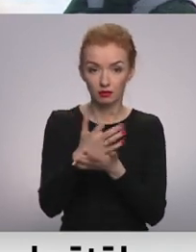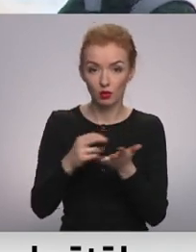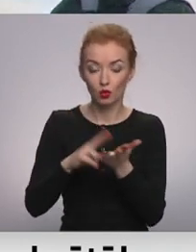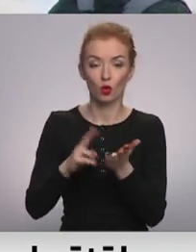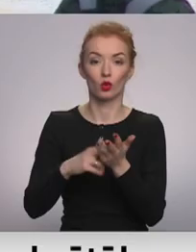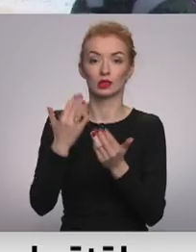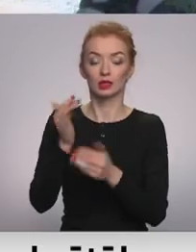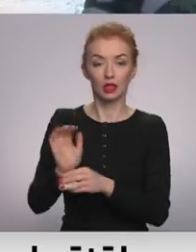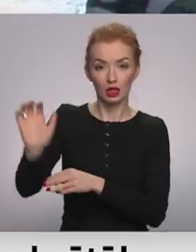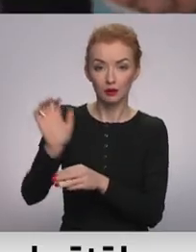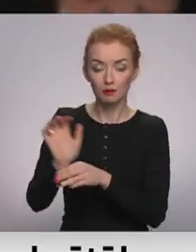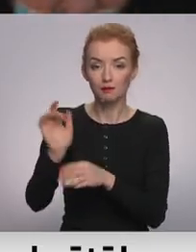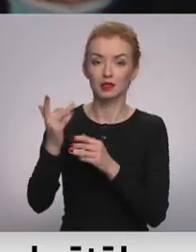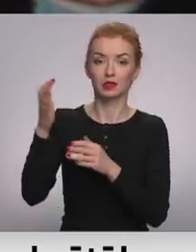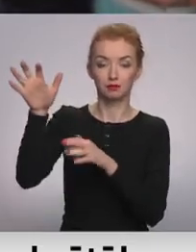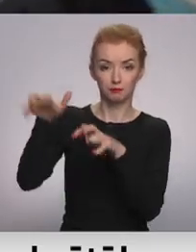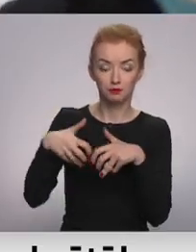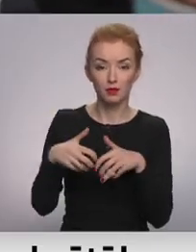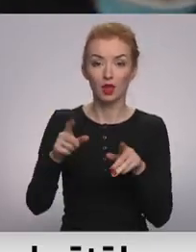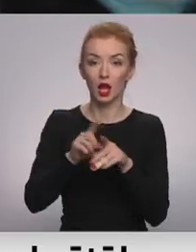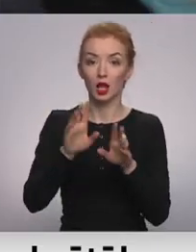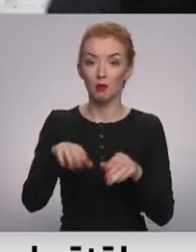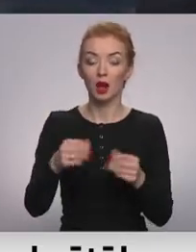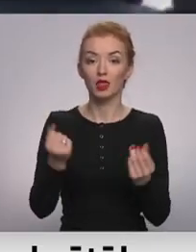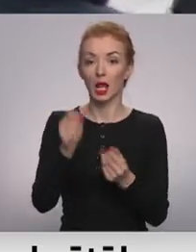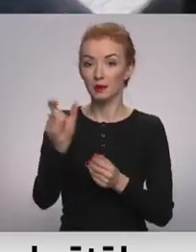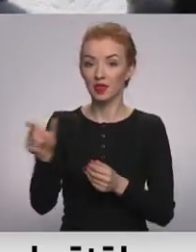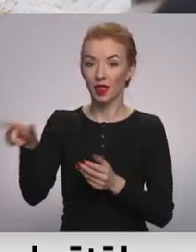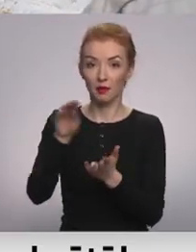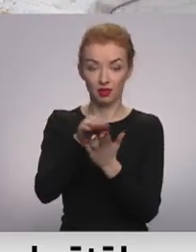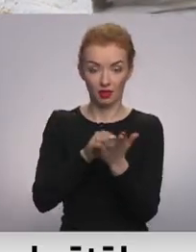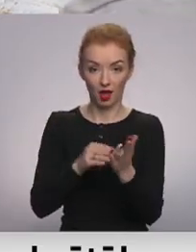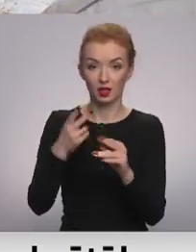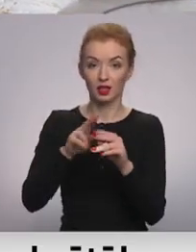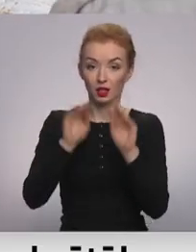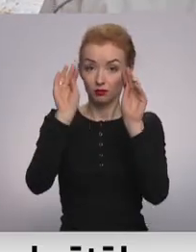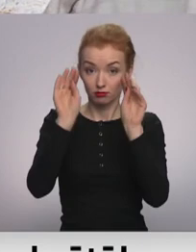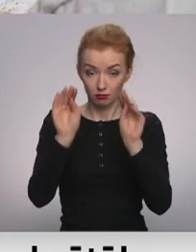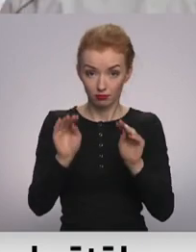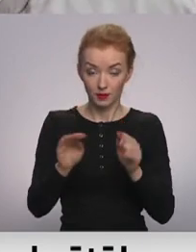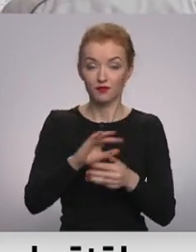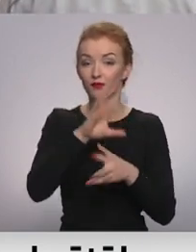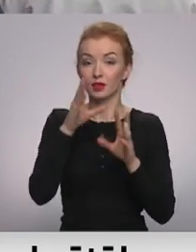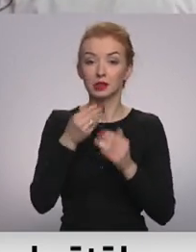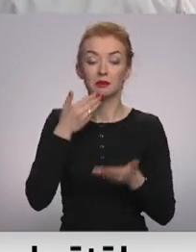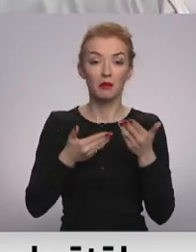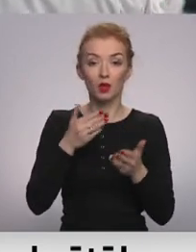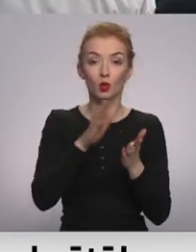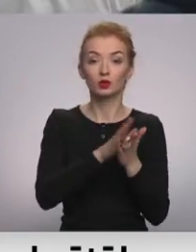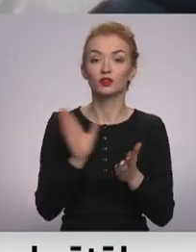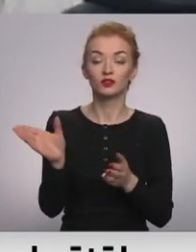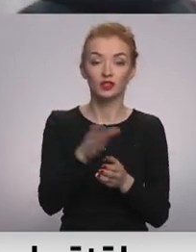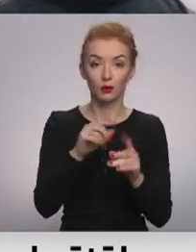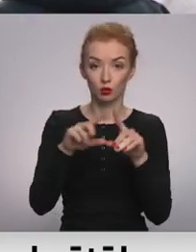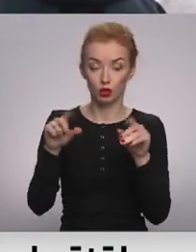preču eksportu un importu, kā arī dati par darbinīkiem. Pēc tam algoritmi izmēģina uz visiem uzņēmumiem Latvijā četrās